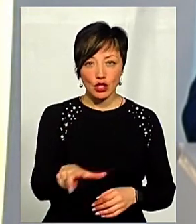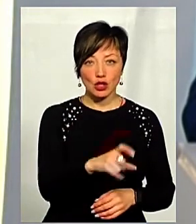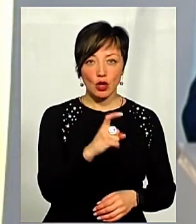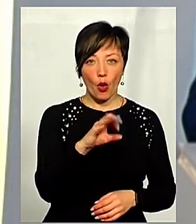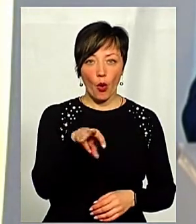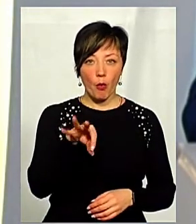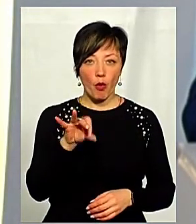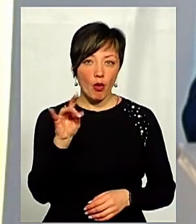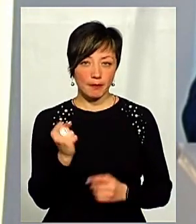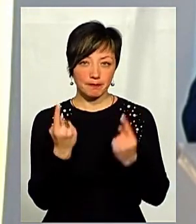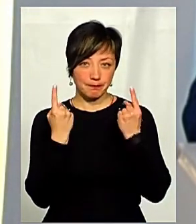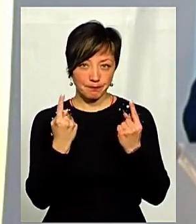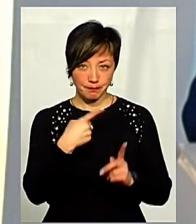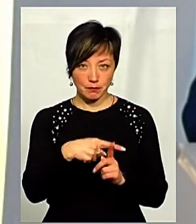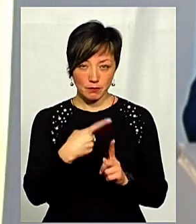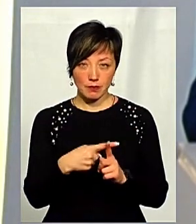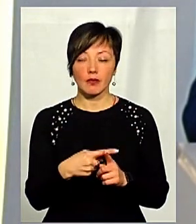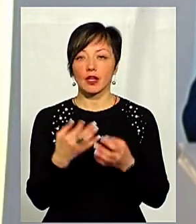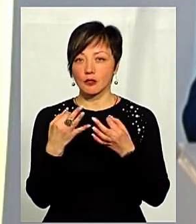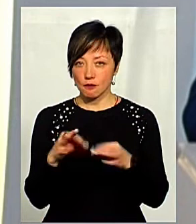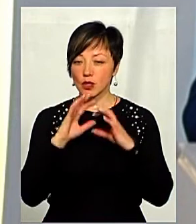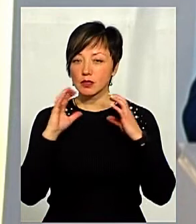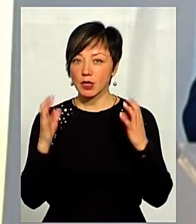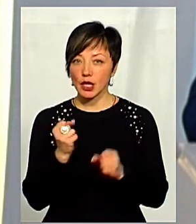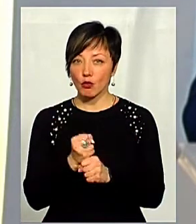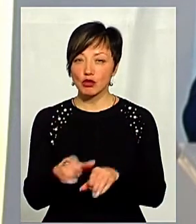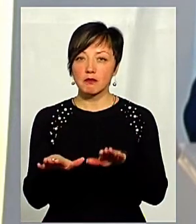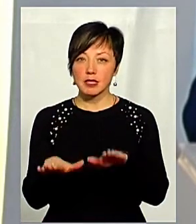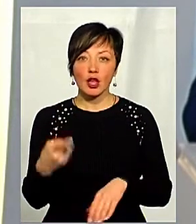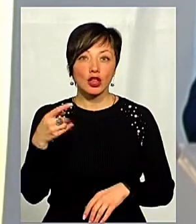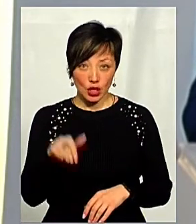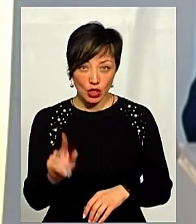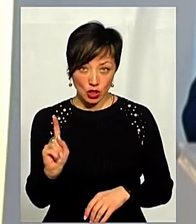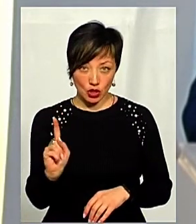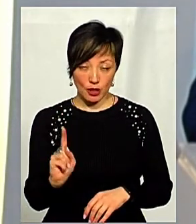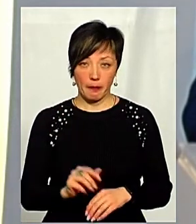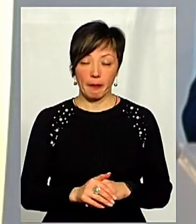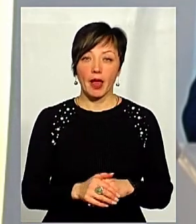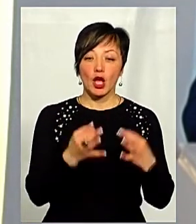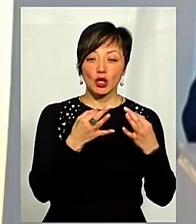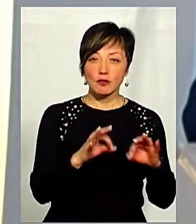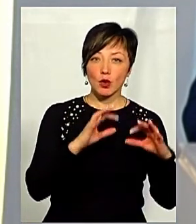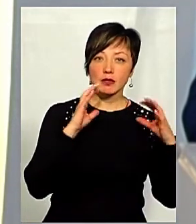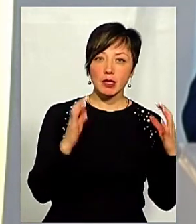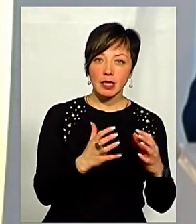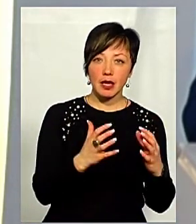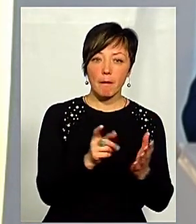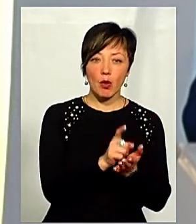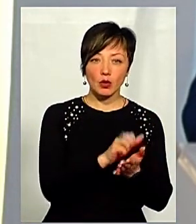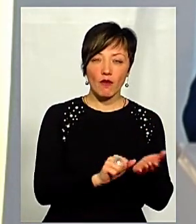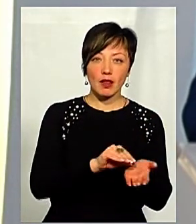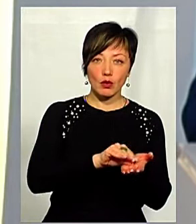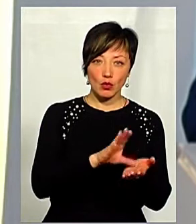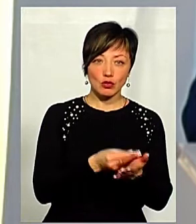то це буде величезний плюс, який з однієї сторони дозволить зберегти робочі місця, а їх майже тисячу, дозволить зберегти ті податкові